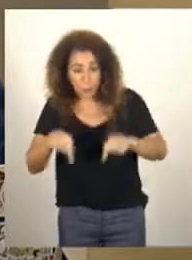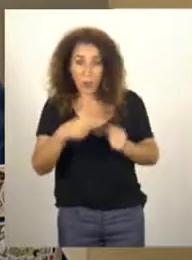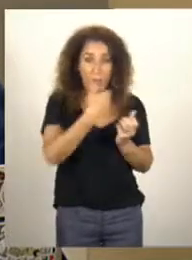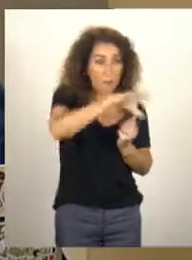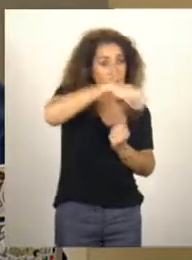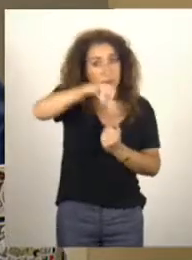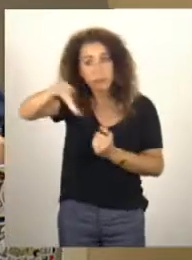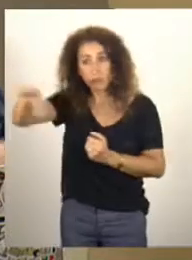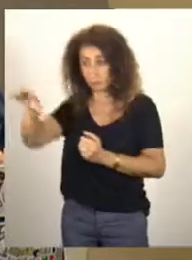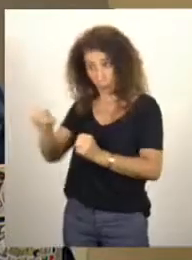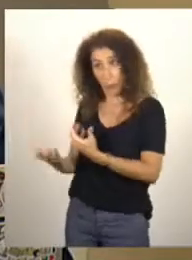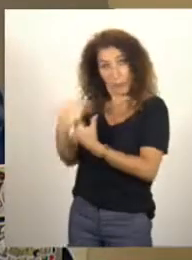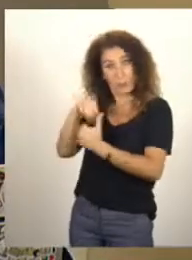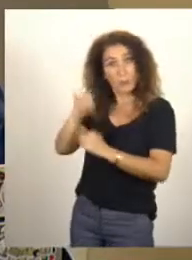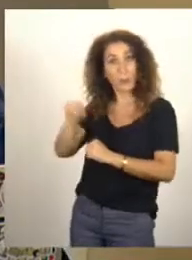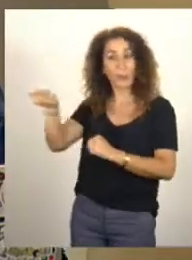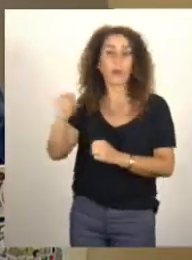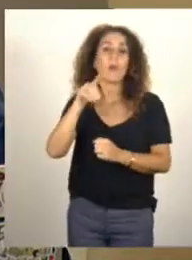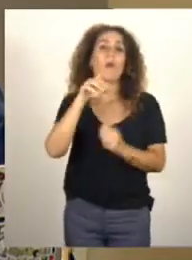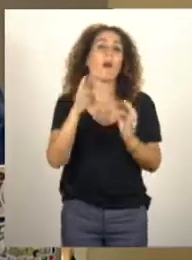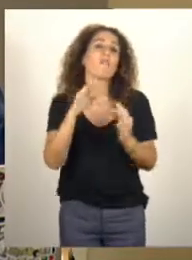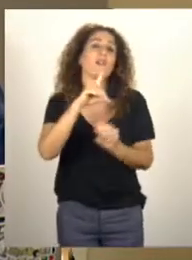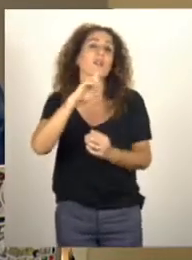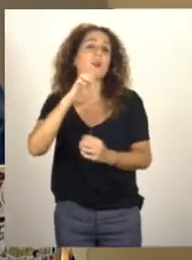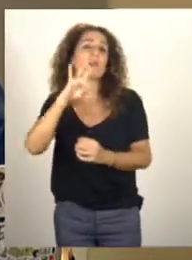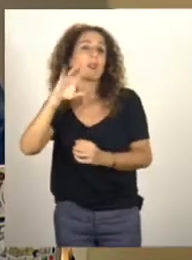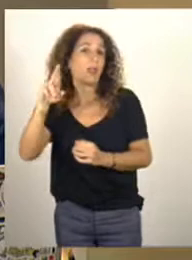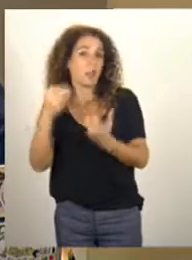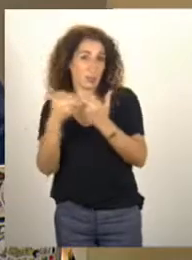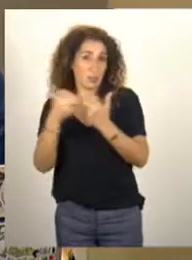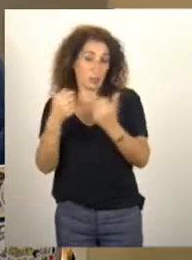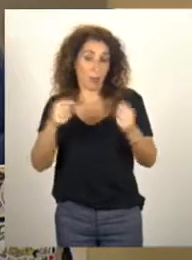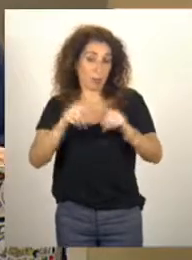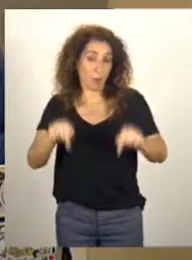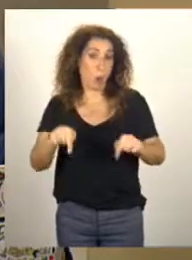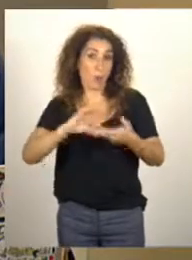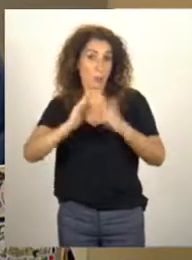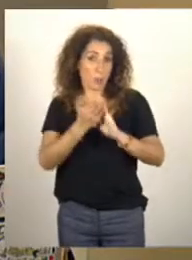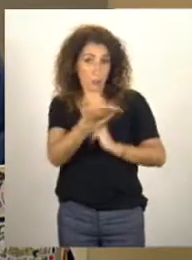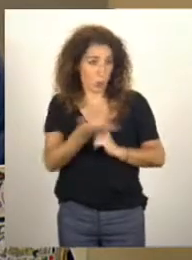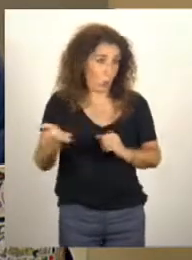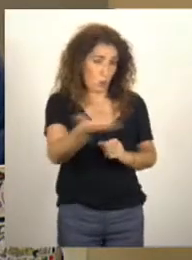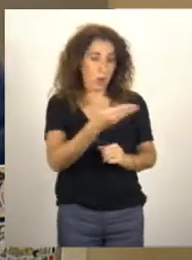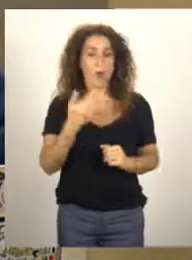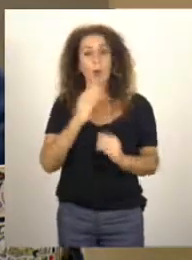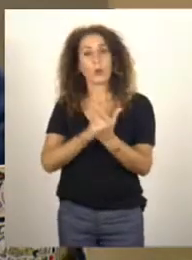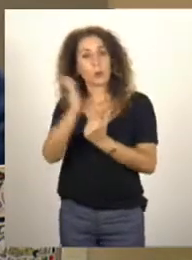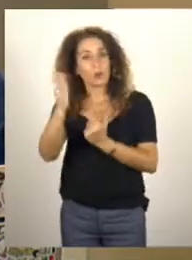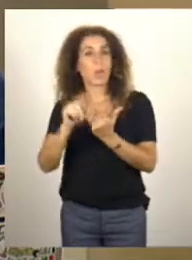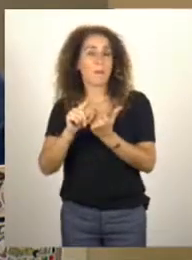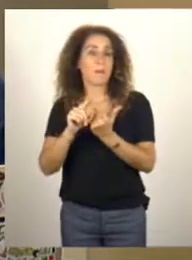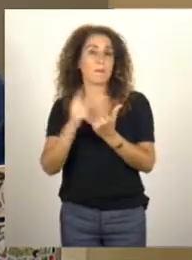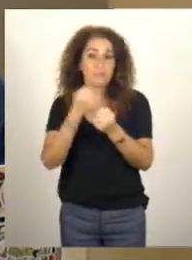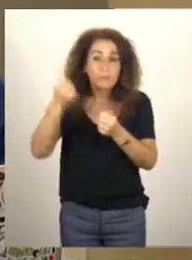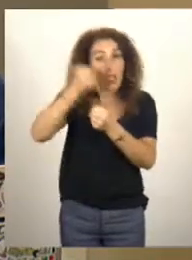alloués au niveau de la DETR par exemple et des fonds associatifs. Le deuxième étant la création